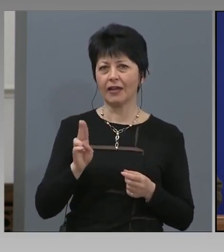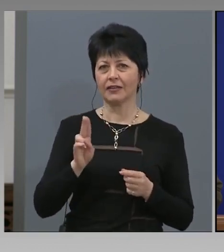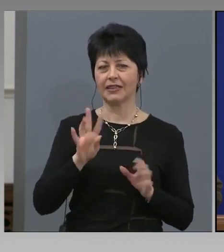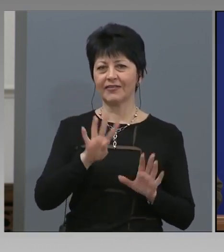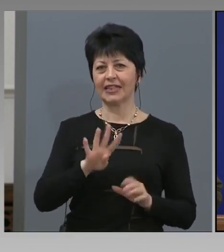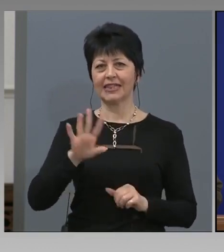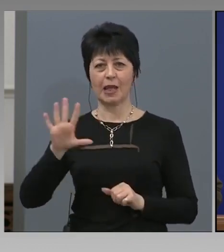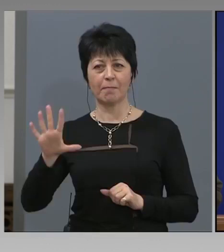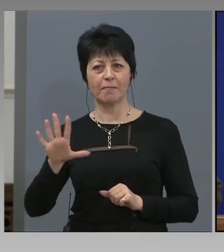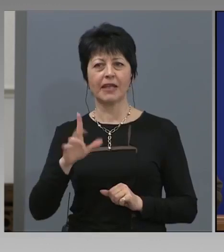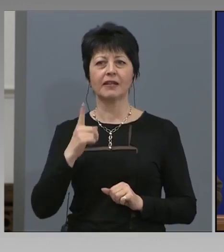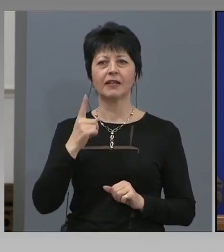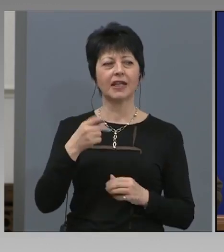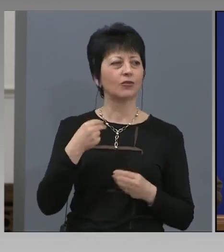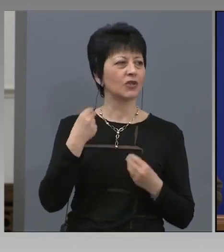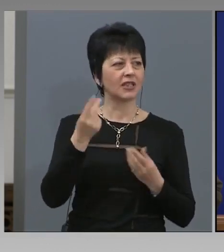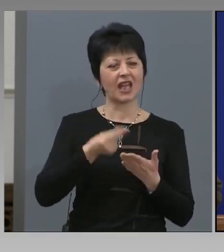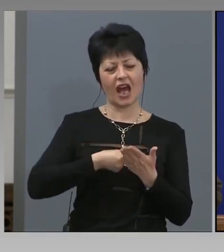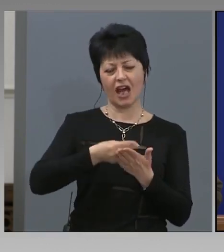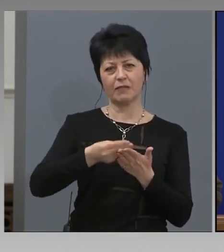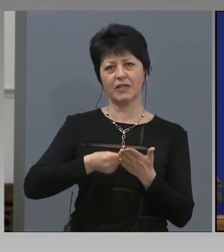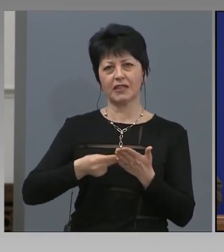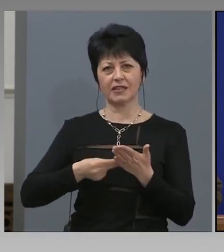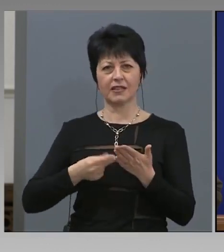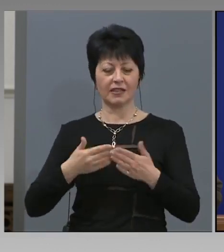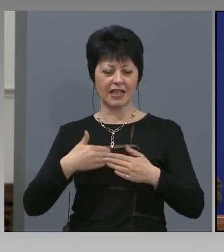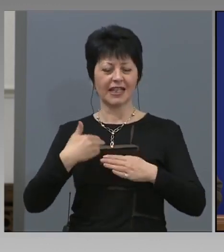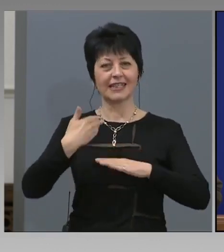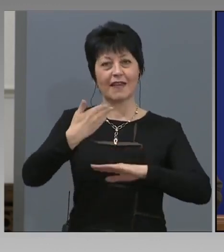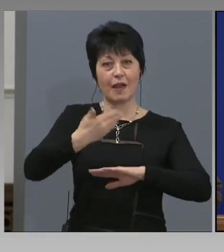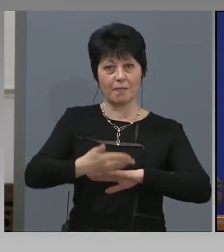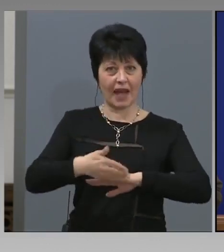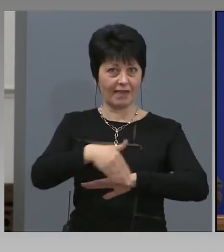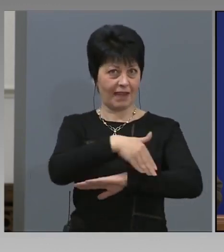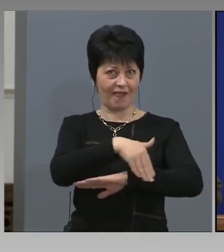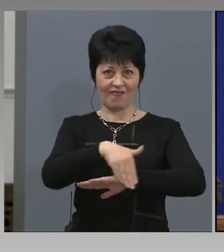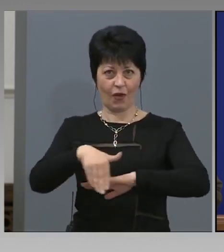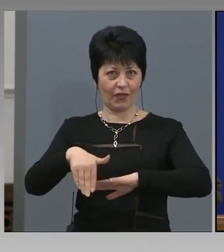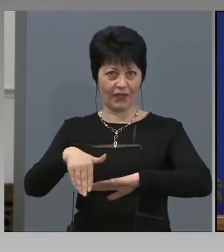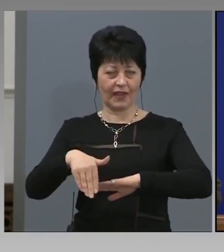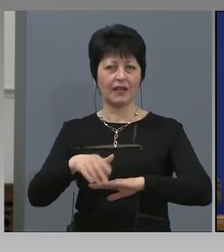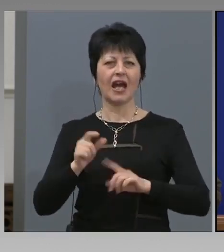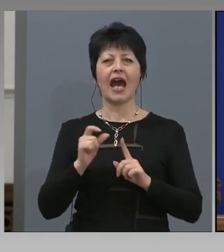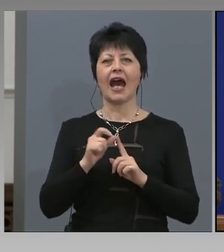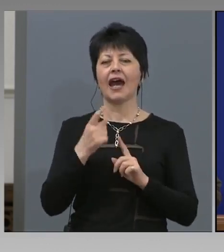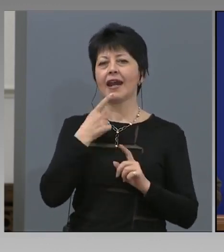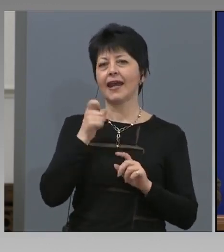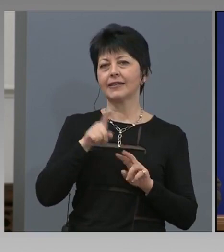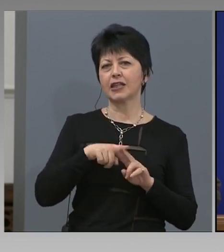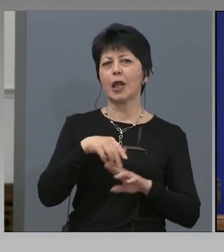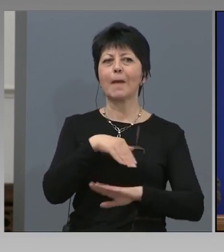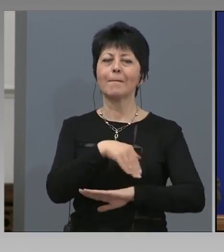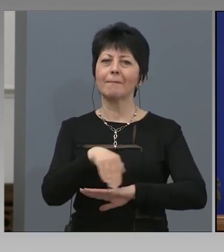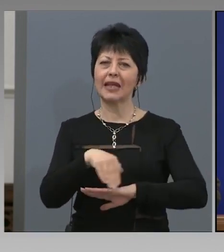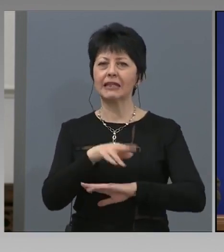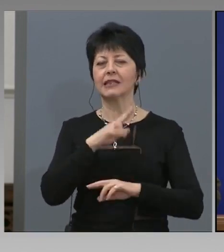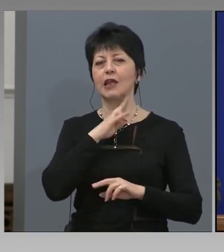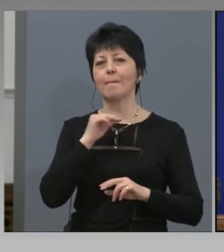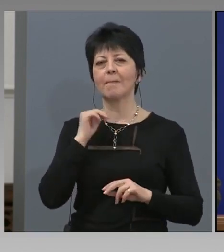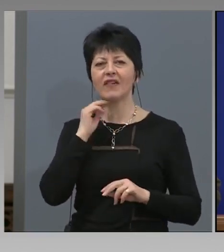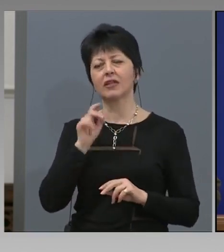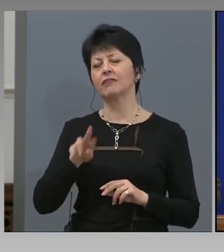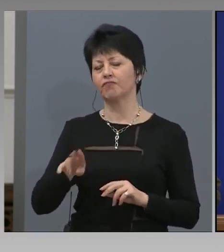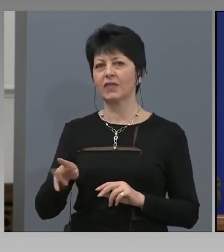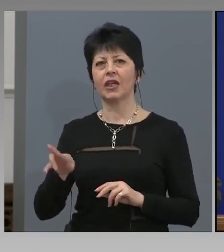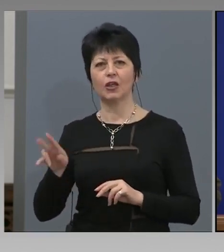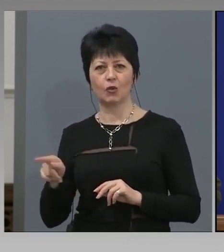административните структури, които са на преден фронт. Това са, да кажем, рези, тамитници, мевере и други,